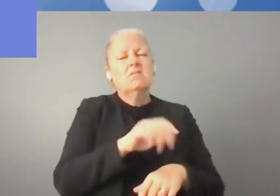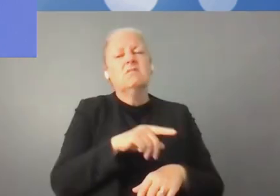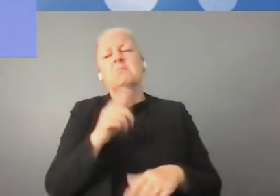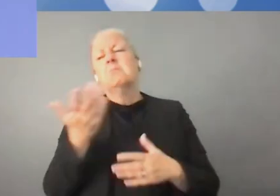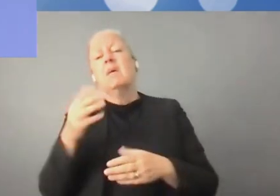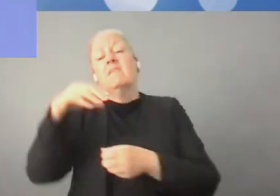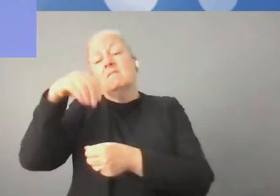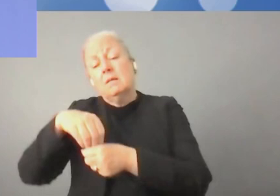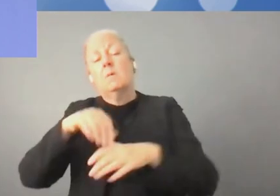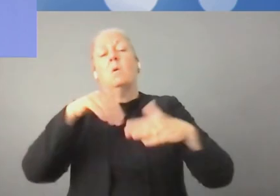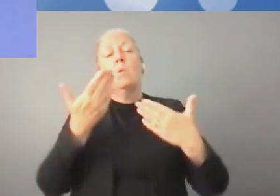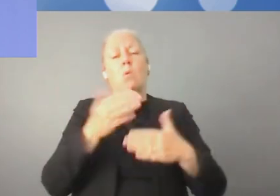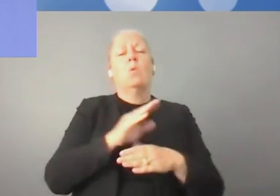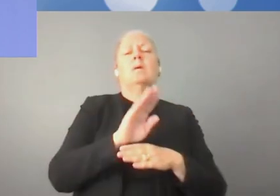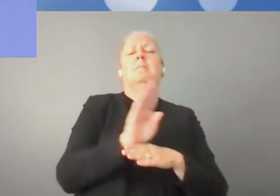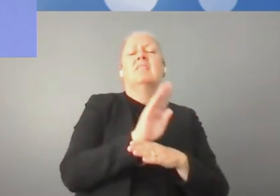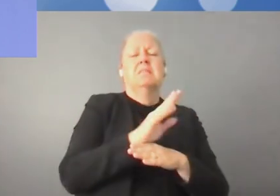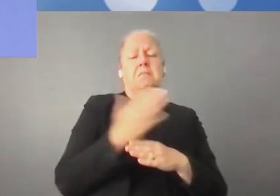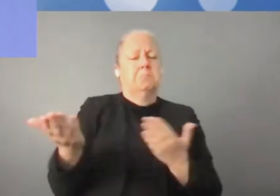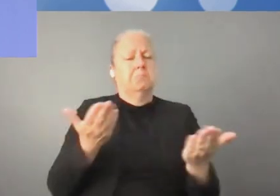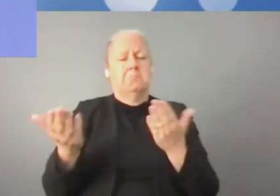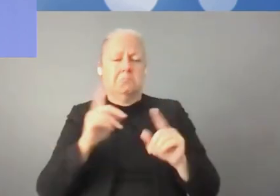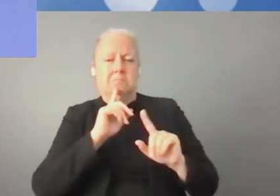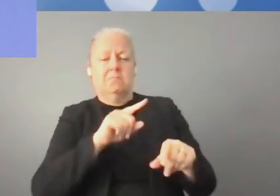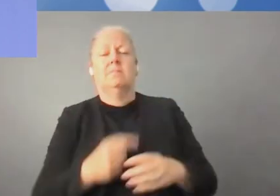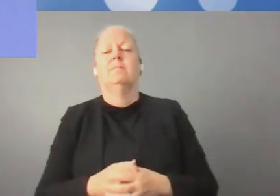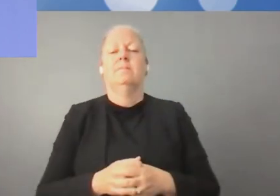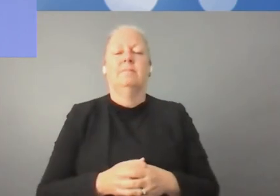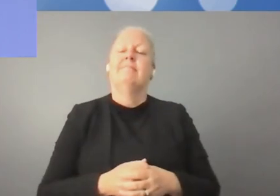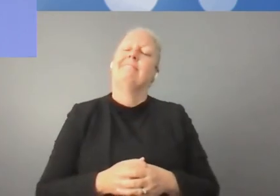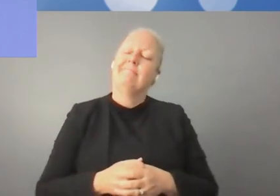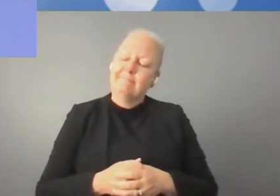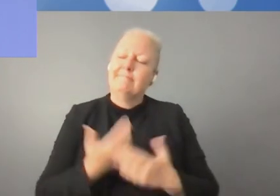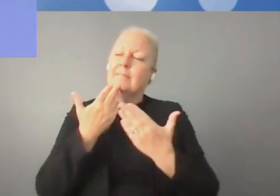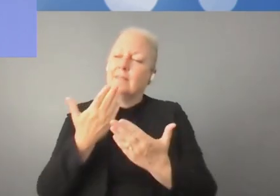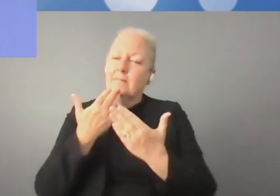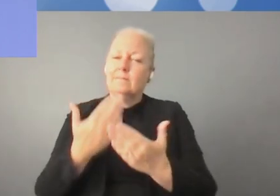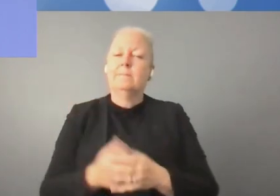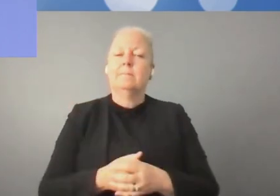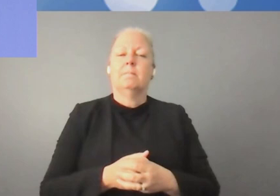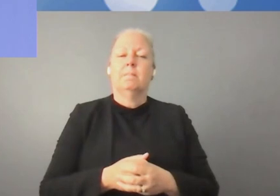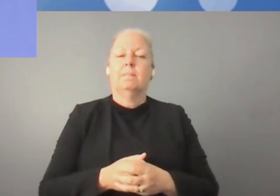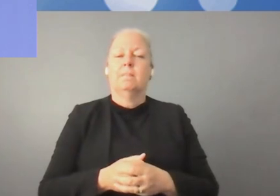'est M. Makarovs, Victor Makarovs, qui nous parle de l'activité business. Merci beaucoup.